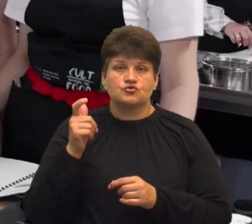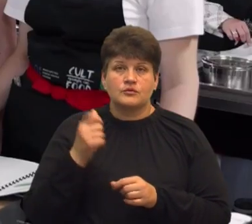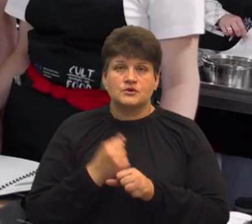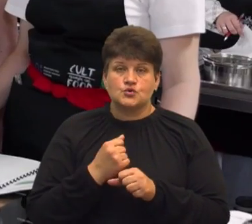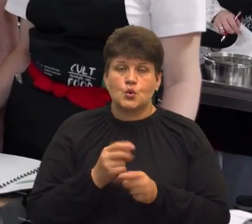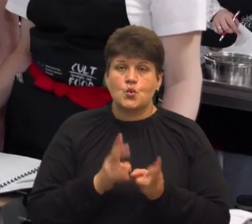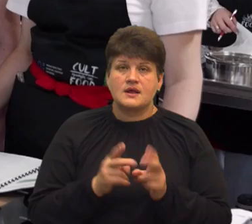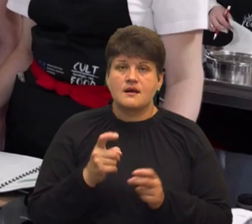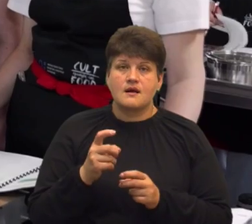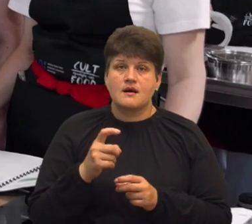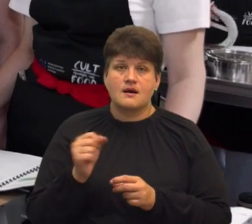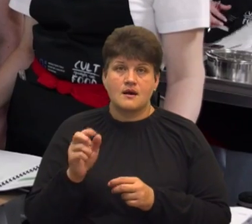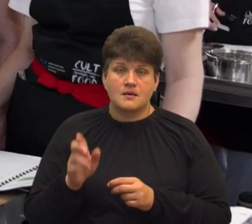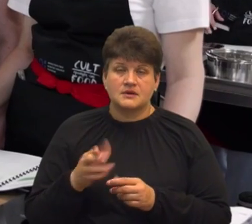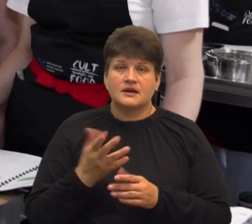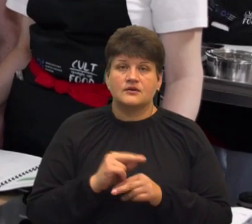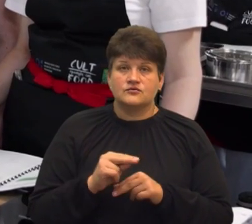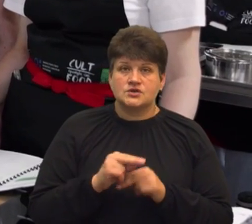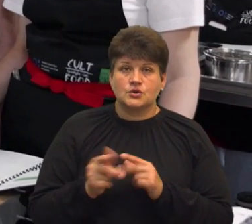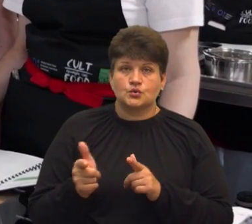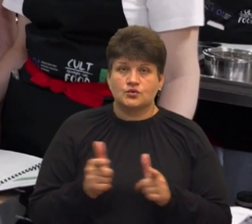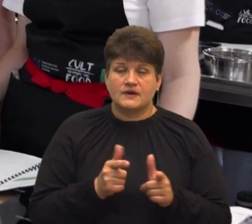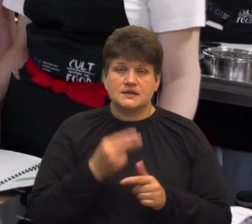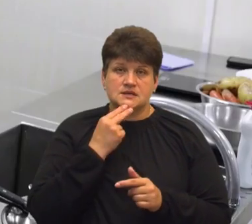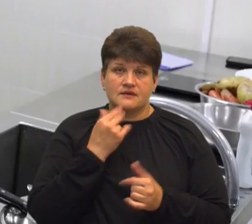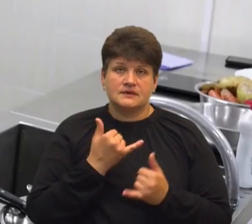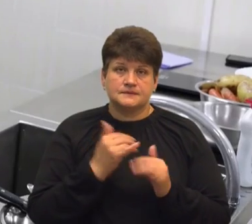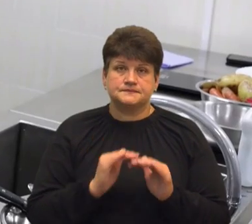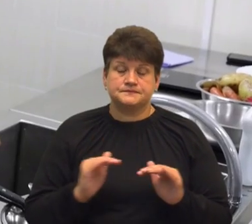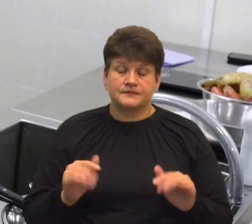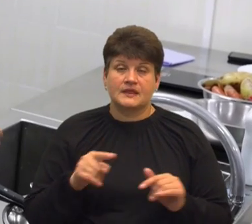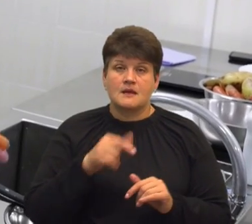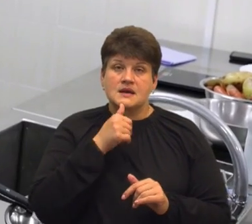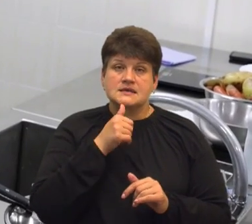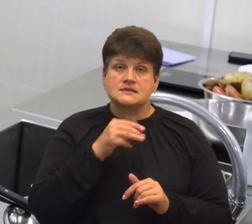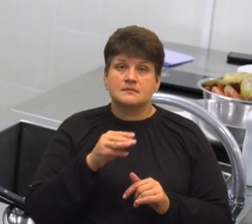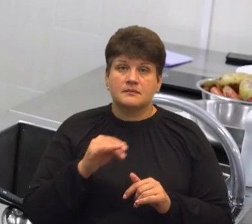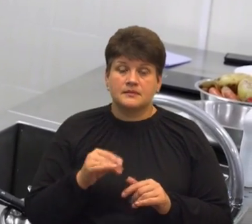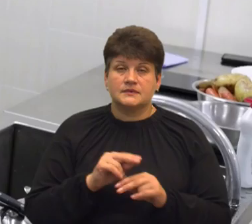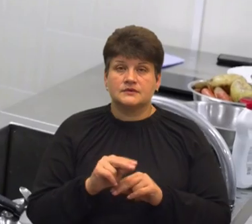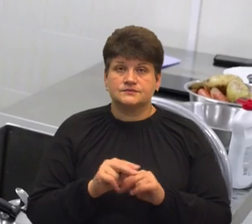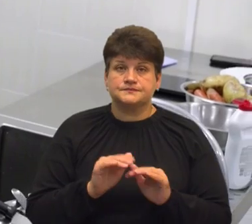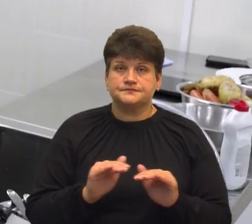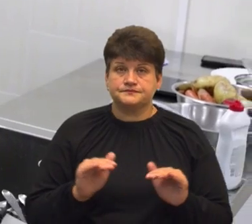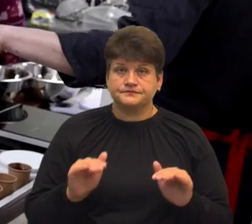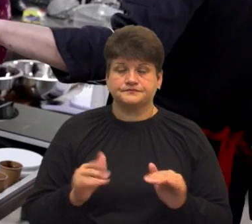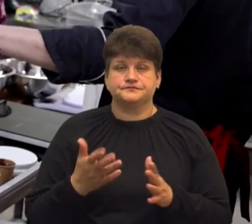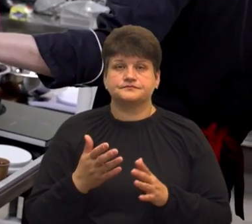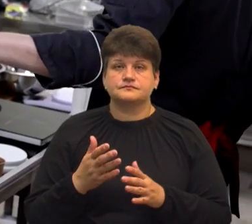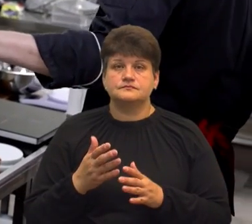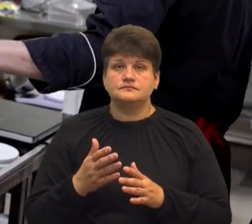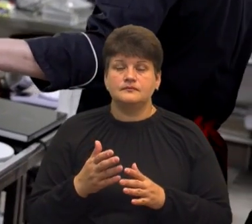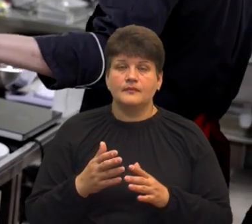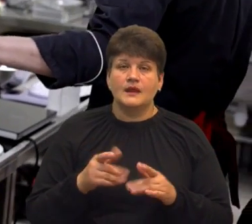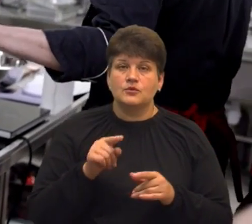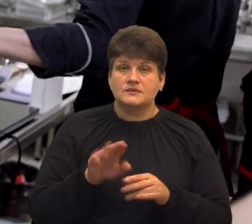у якому навчають готувати страви для школярів. Там експерти з команди Євгена Клопотенка навчають кухарів училищ та коледжів, потім